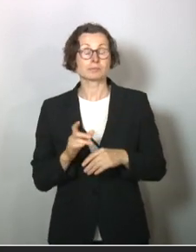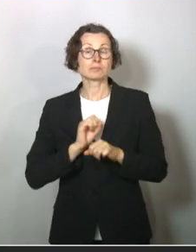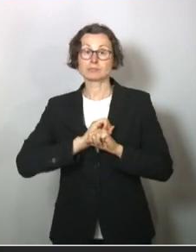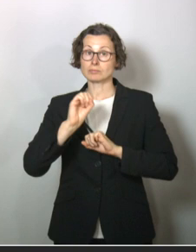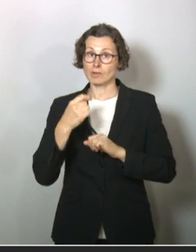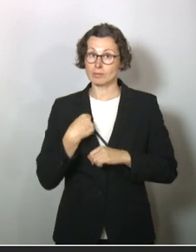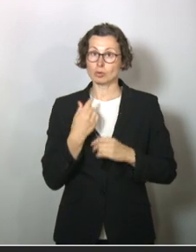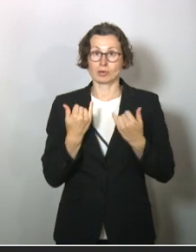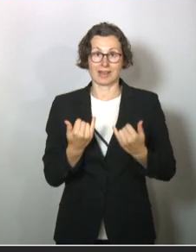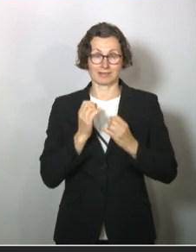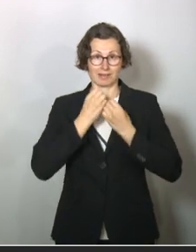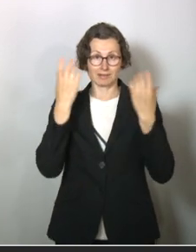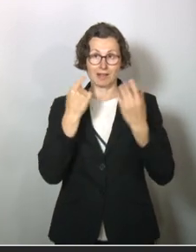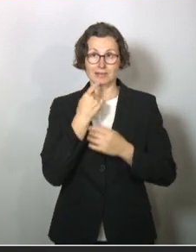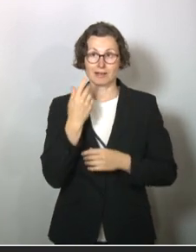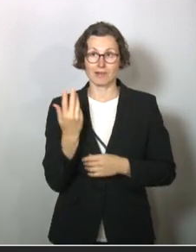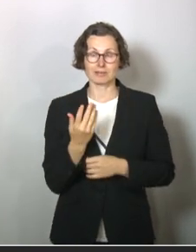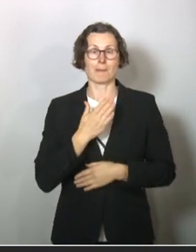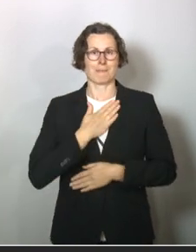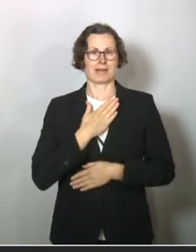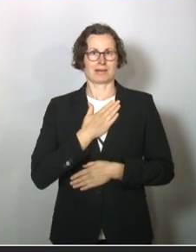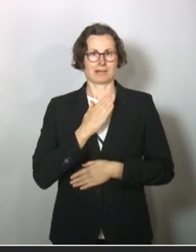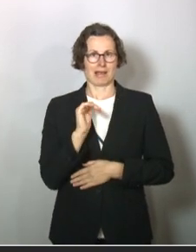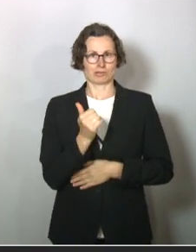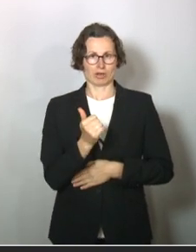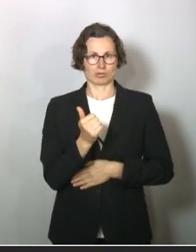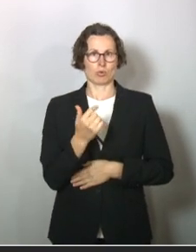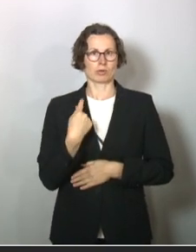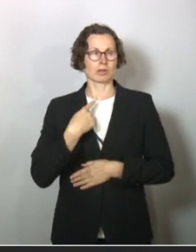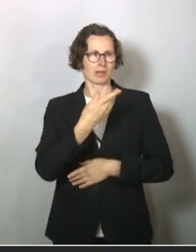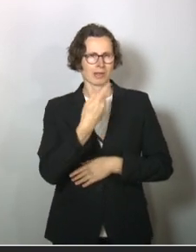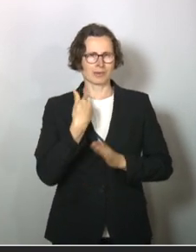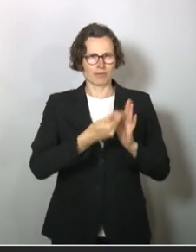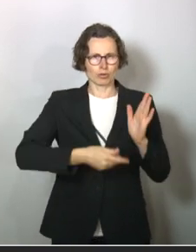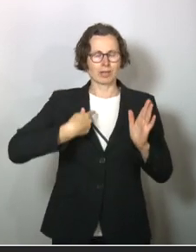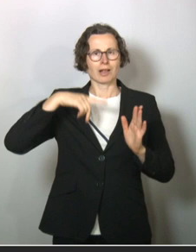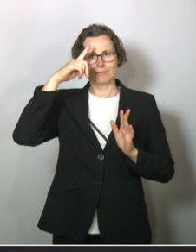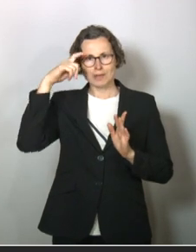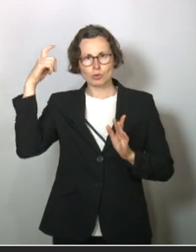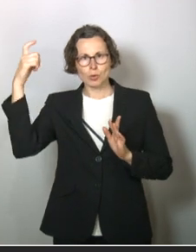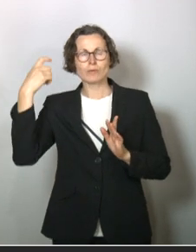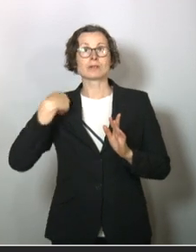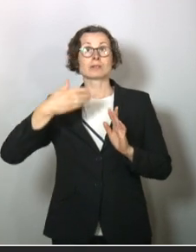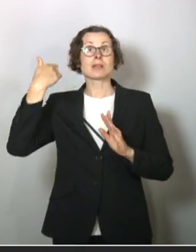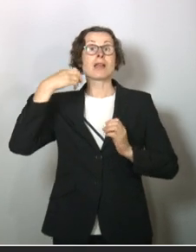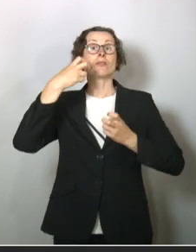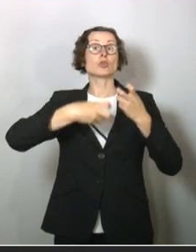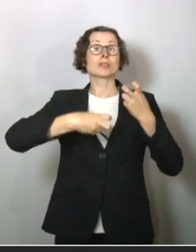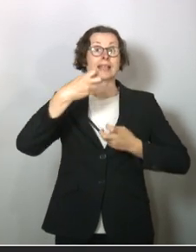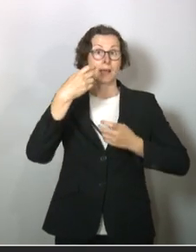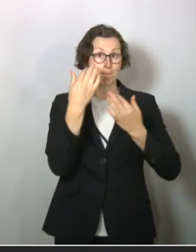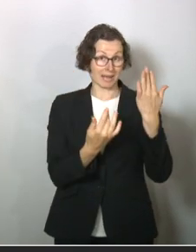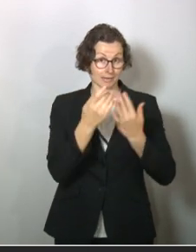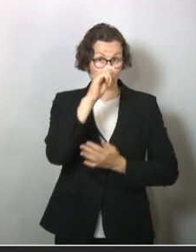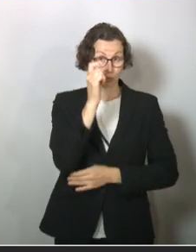Stelle schon mal ganz deutlich meine Einschätzung. Und gut, Sie haben mich als Philosoph vorgestellt, da will ich darauf hinweisen, ich habe ursprünglich Physik und Mathematik studiert,